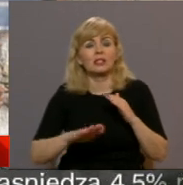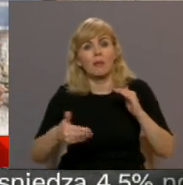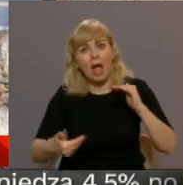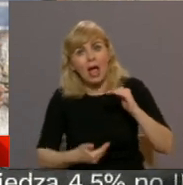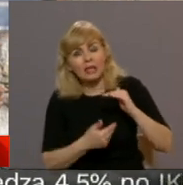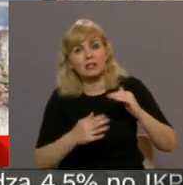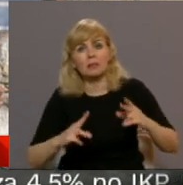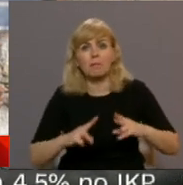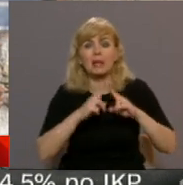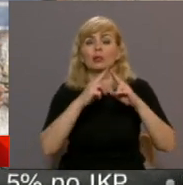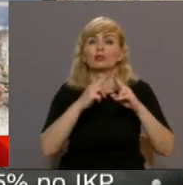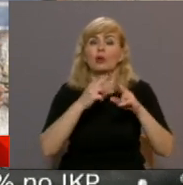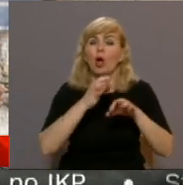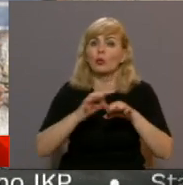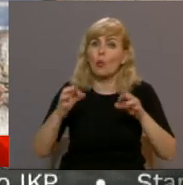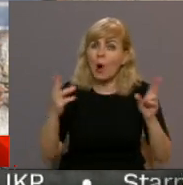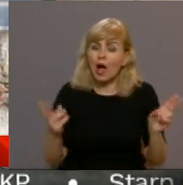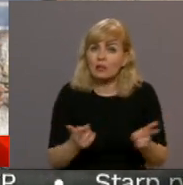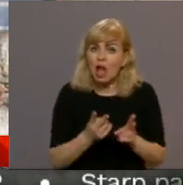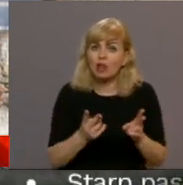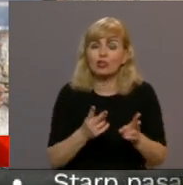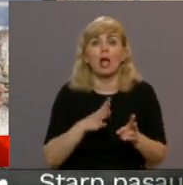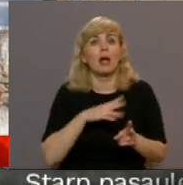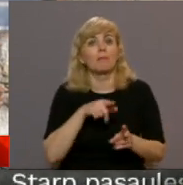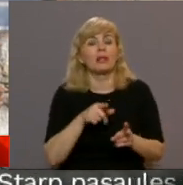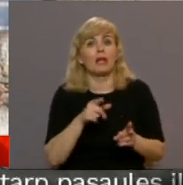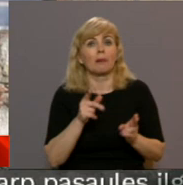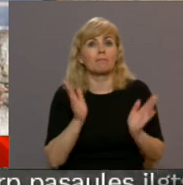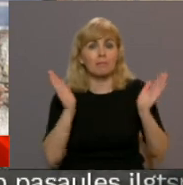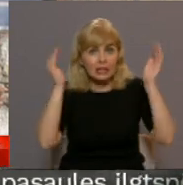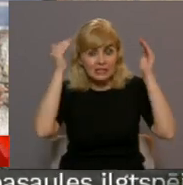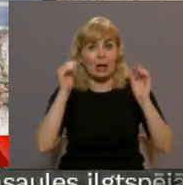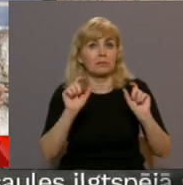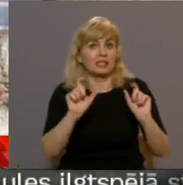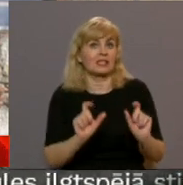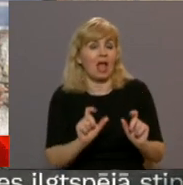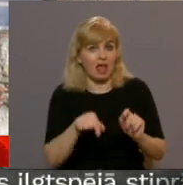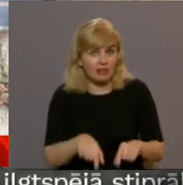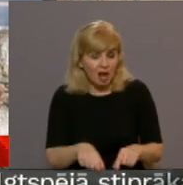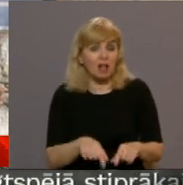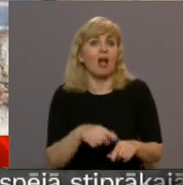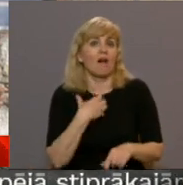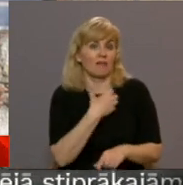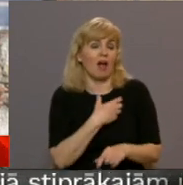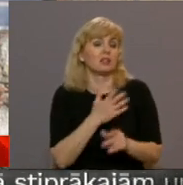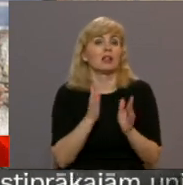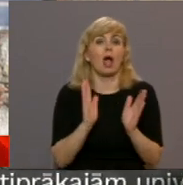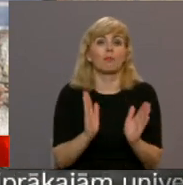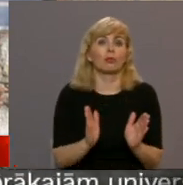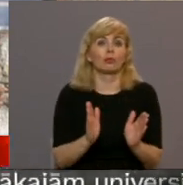nodedzināšanas vai kur. Un, ja jau te bija bīskapi sēdekls, tad vajadzēja būt arī kādai